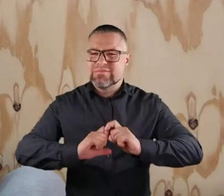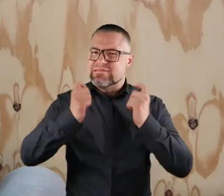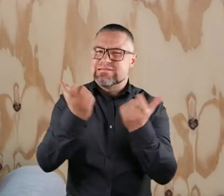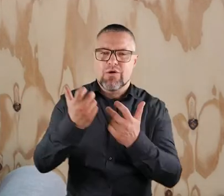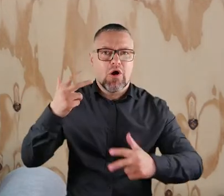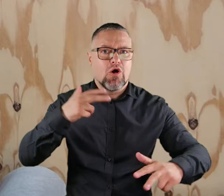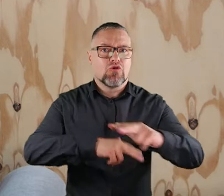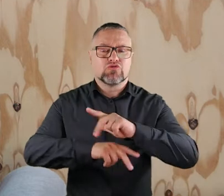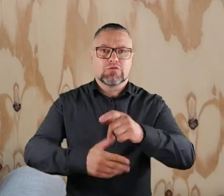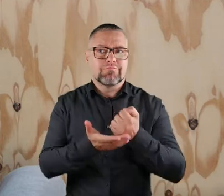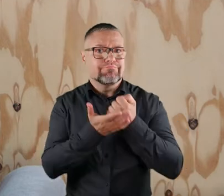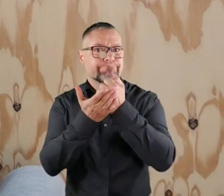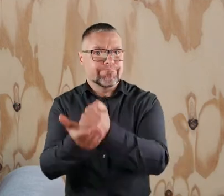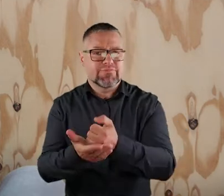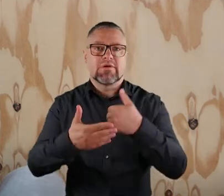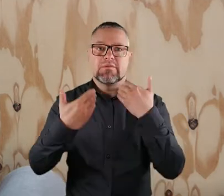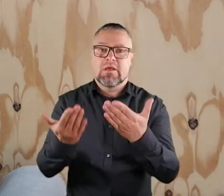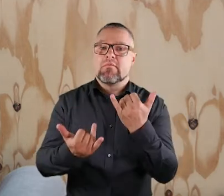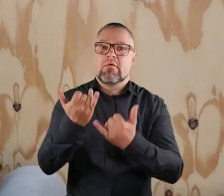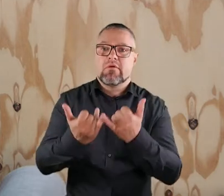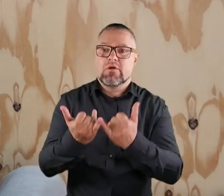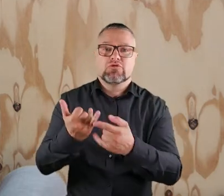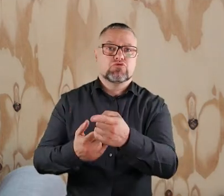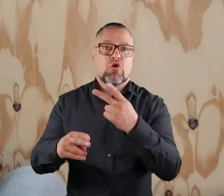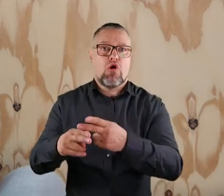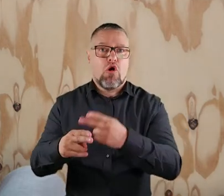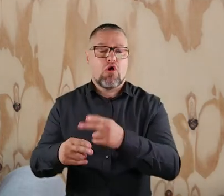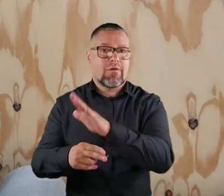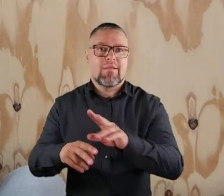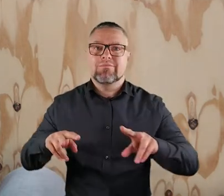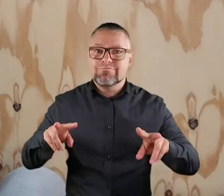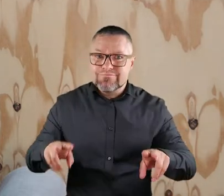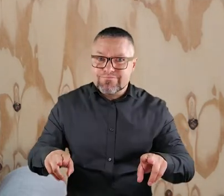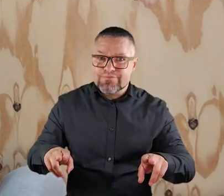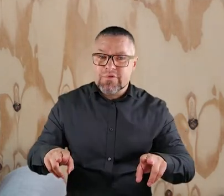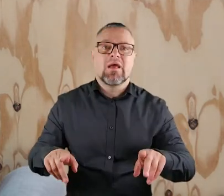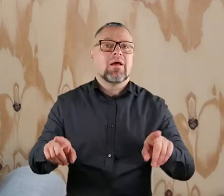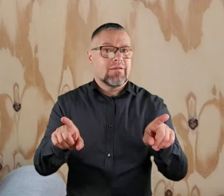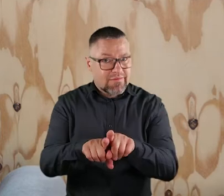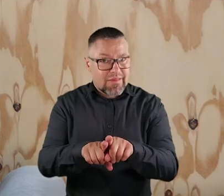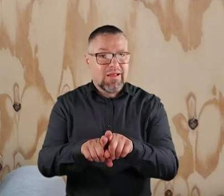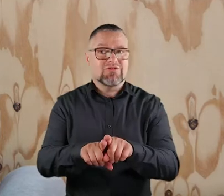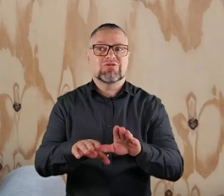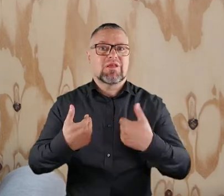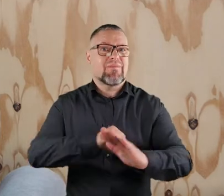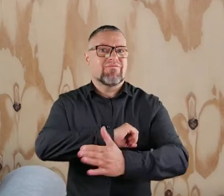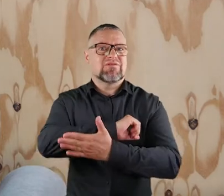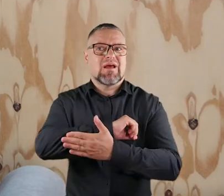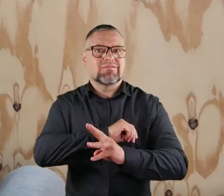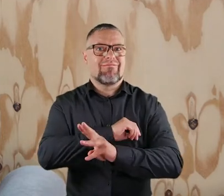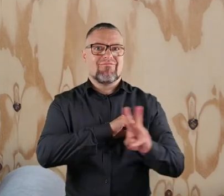taka terapia może być refundowana zarówno jeśli chodzi o pacjenta, czyli dziecko, które choruje na chorobę nowotworową, ale także